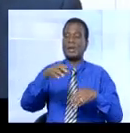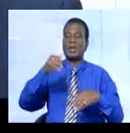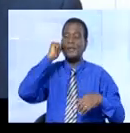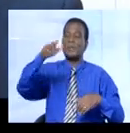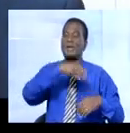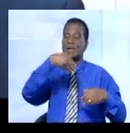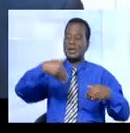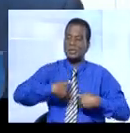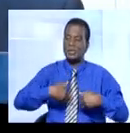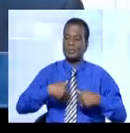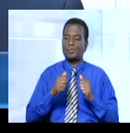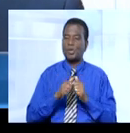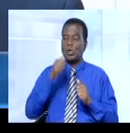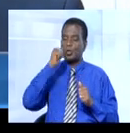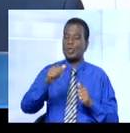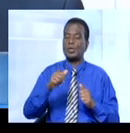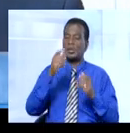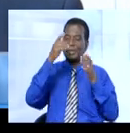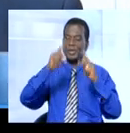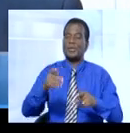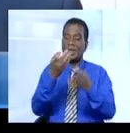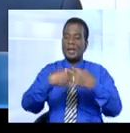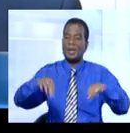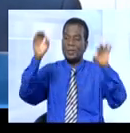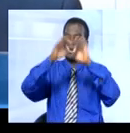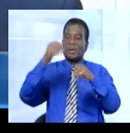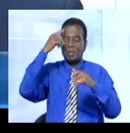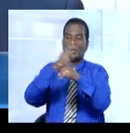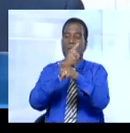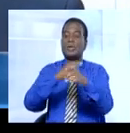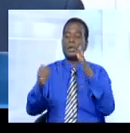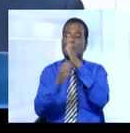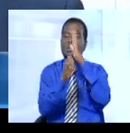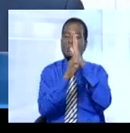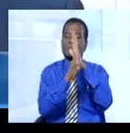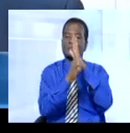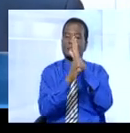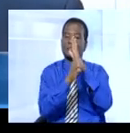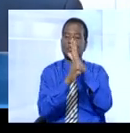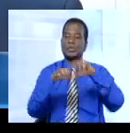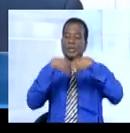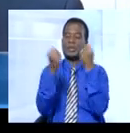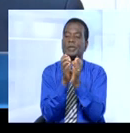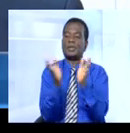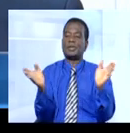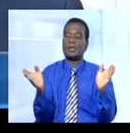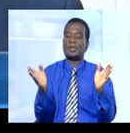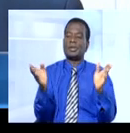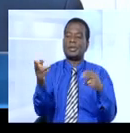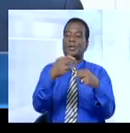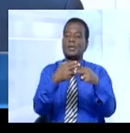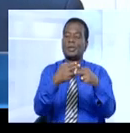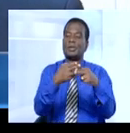sont le fer de lance de notre développement économique. L'Assemblée générale extraordinaire